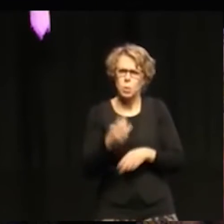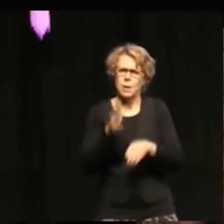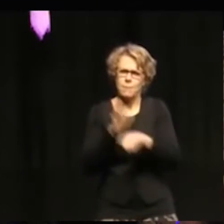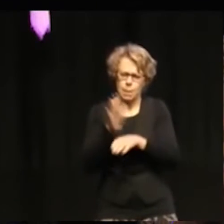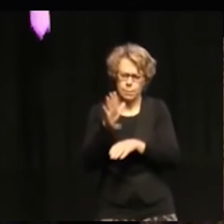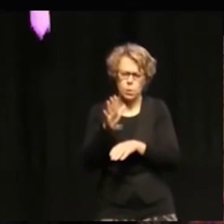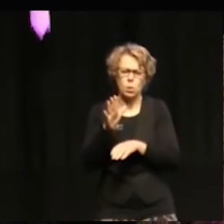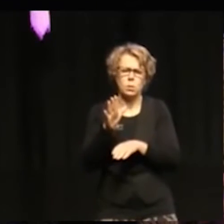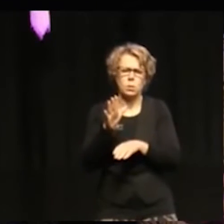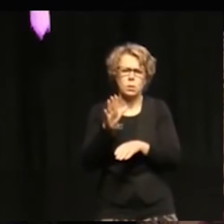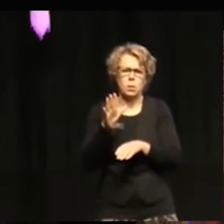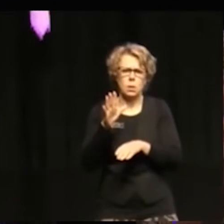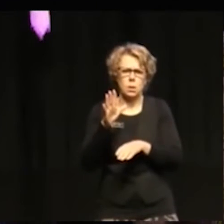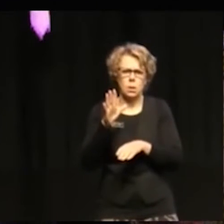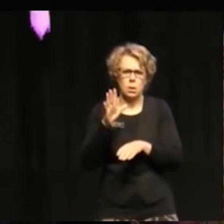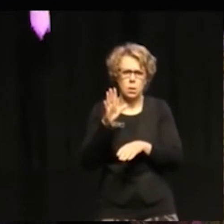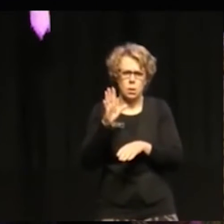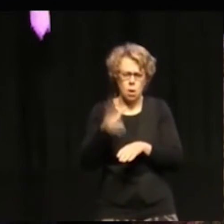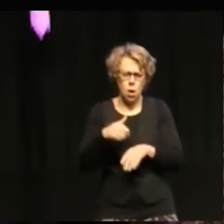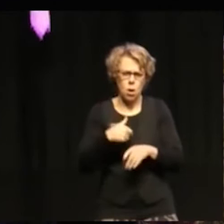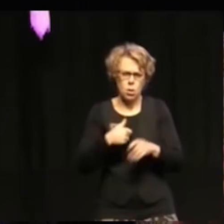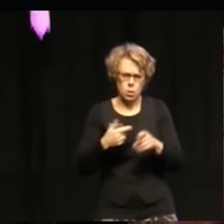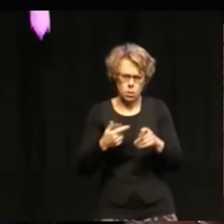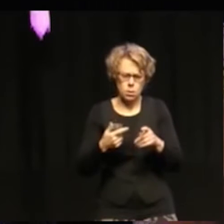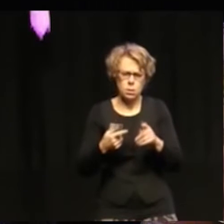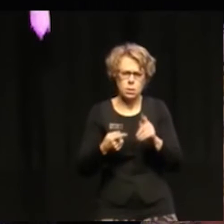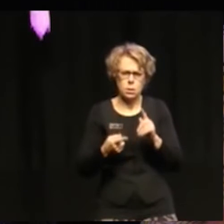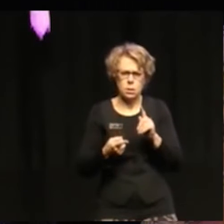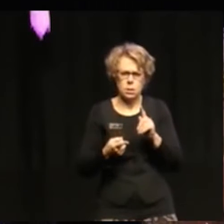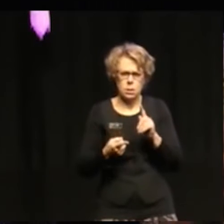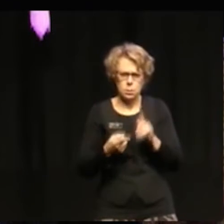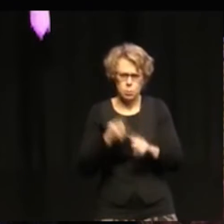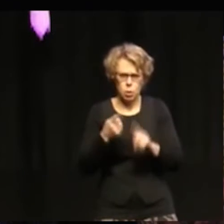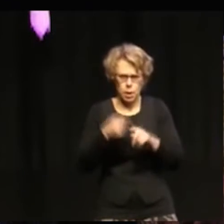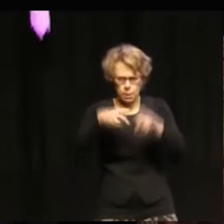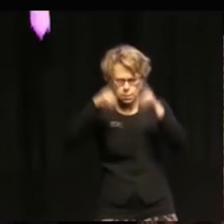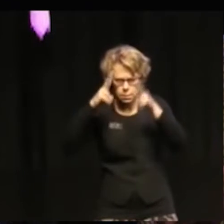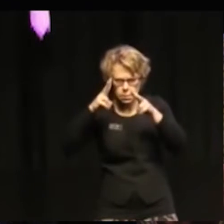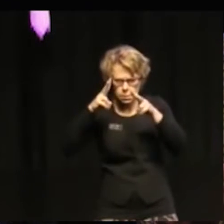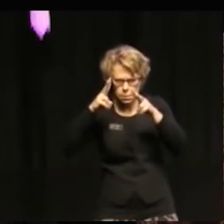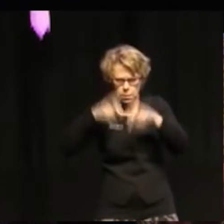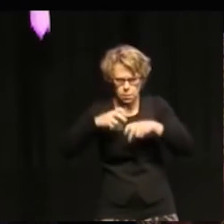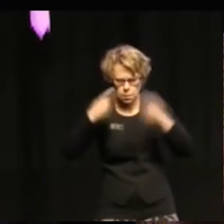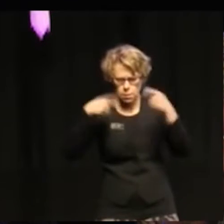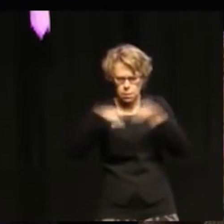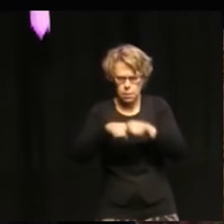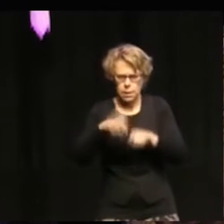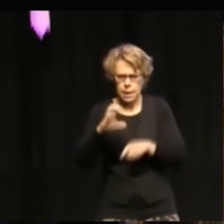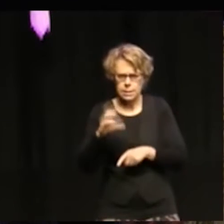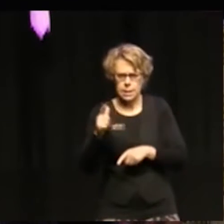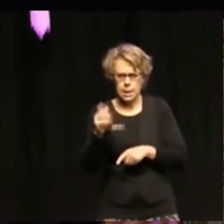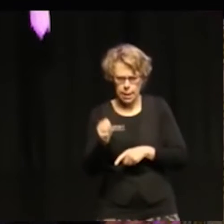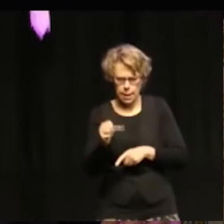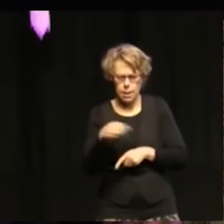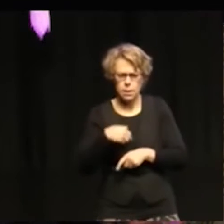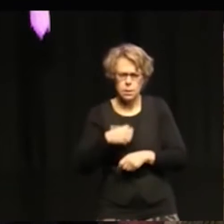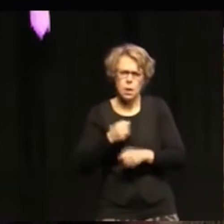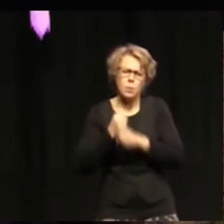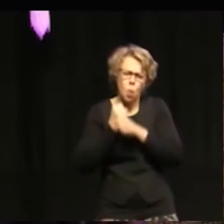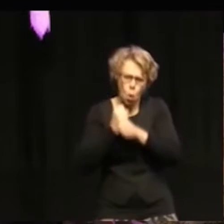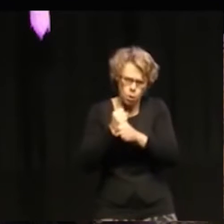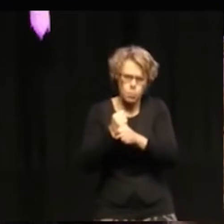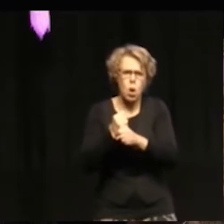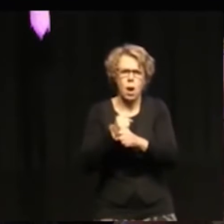vedtaget STG'erne, som är bäredygtig utvecklingsmål, Sustainable Development Goals,